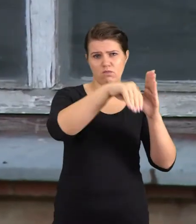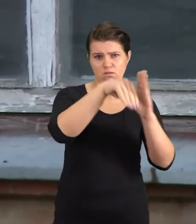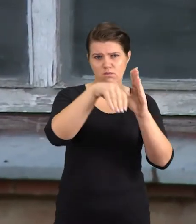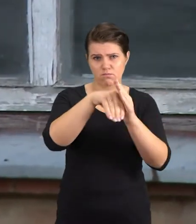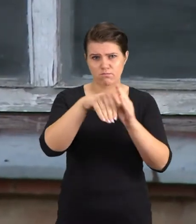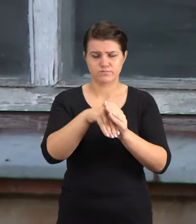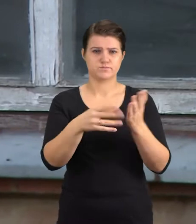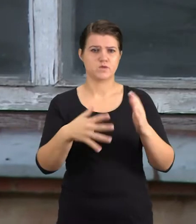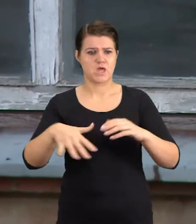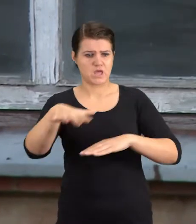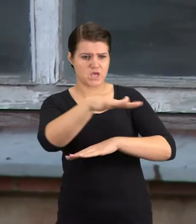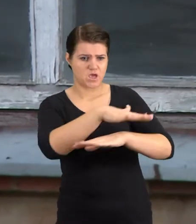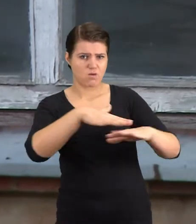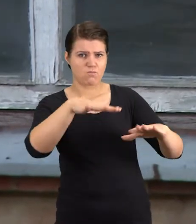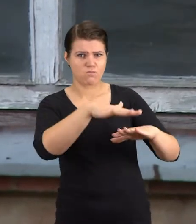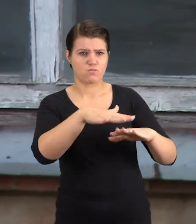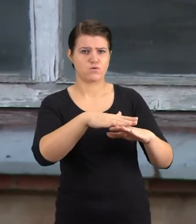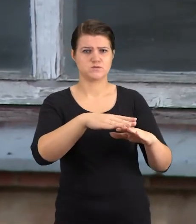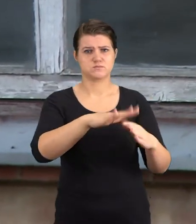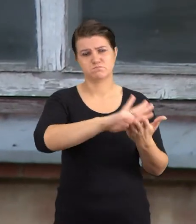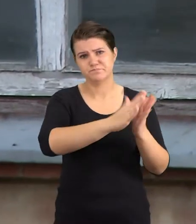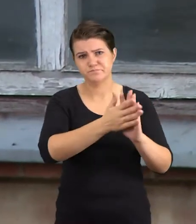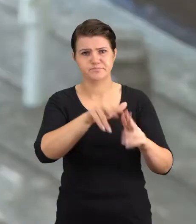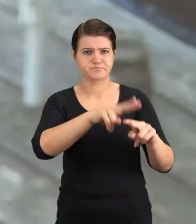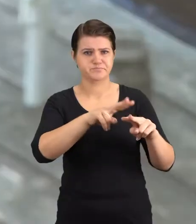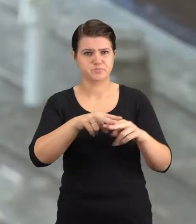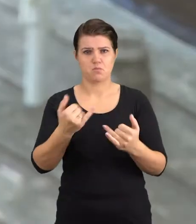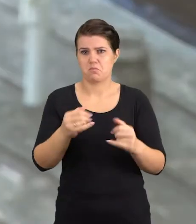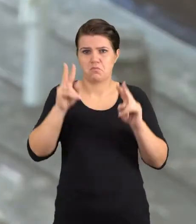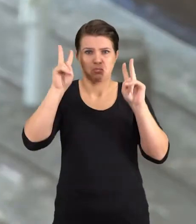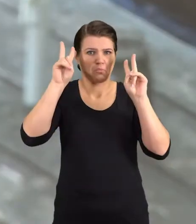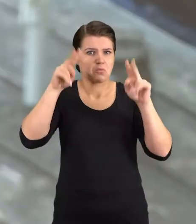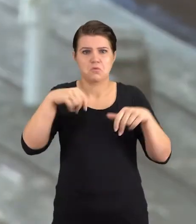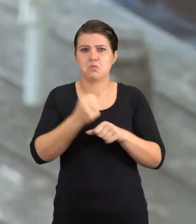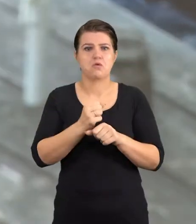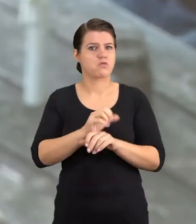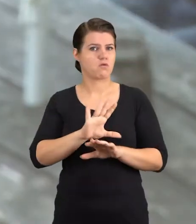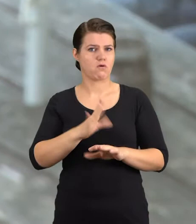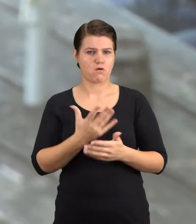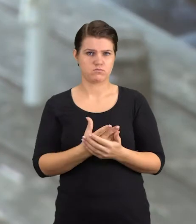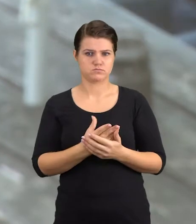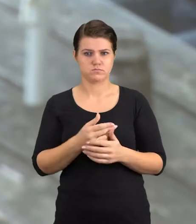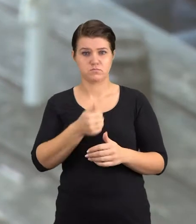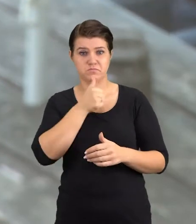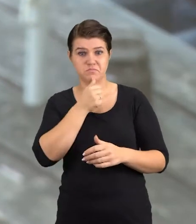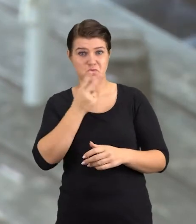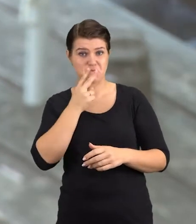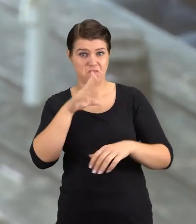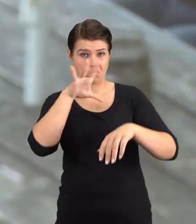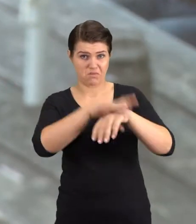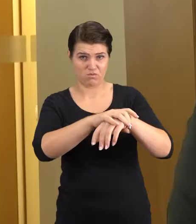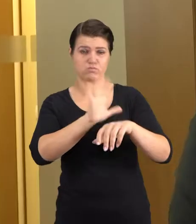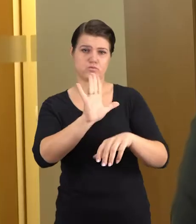rūkomuosius, rūkymo vietas vidiniuose kiemuose. O dabar nebežino, ką daryti. Mat departamentas patvirtino, kad gali